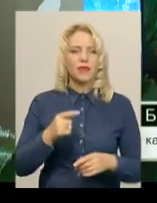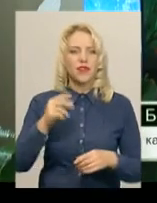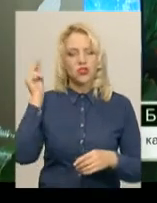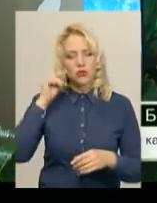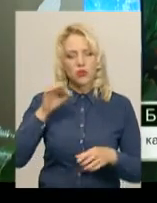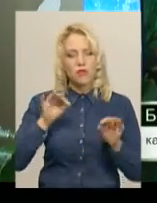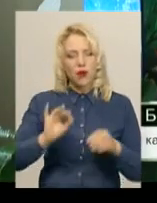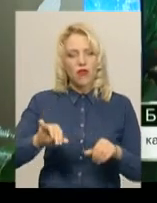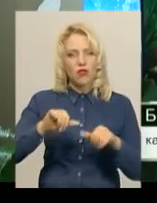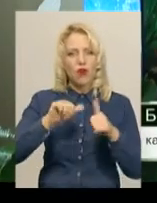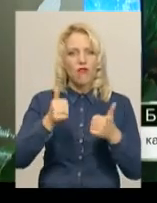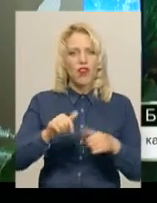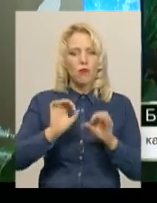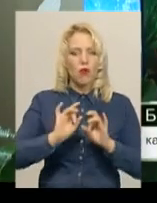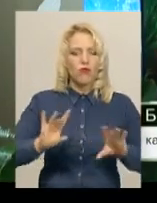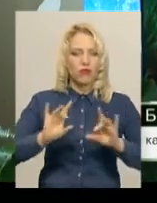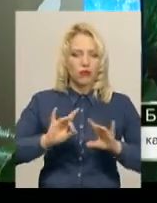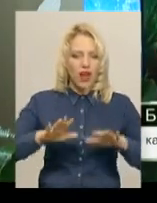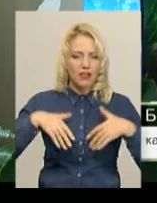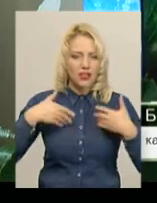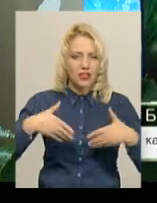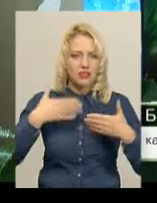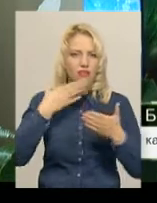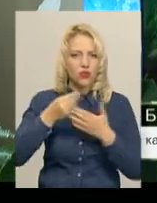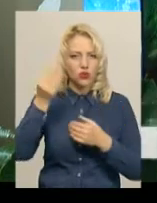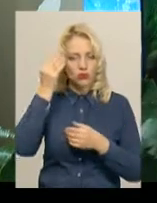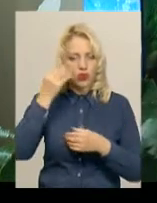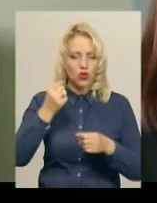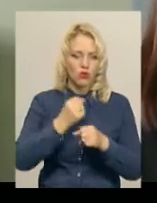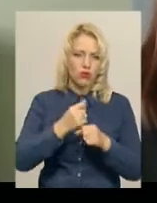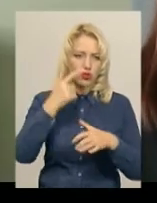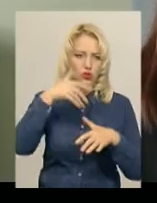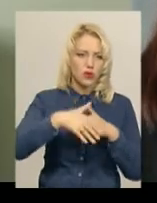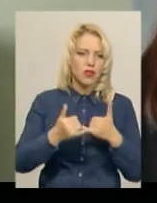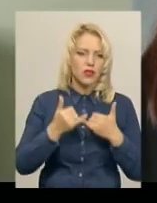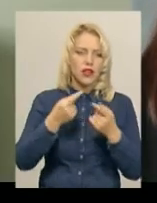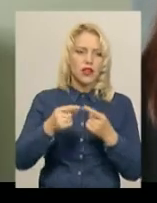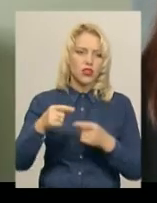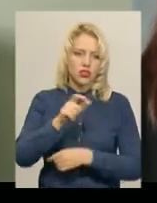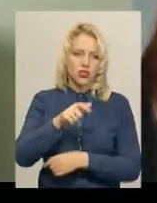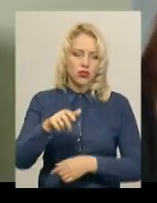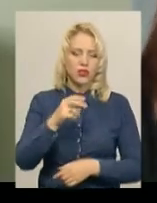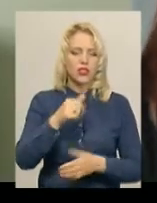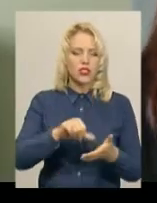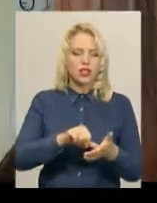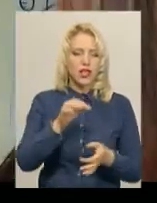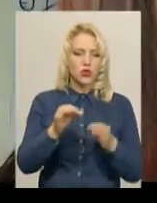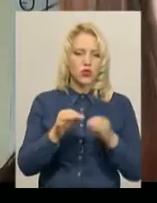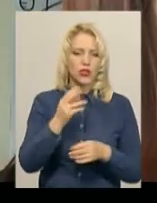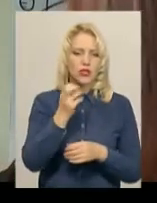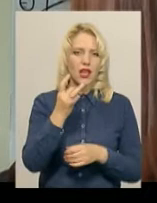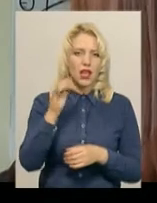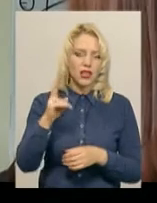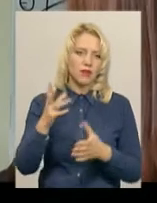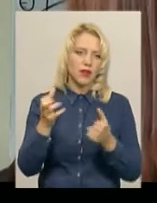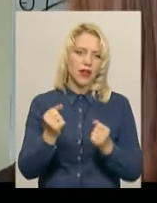свої думки, вчимося правильно їх висловлювати, робити їх зрозумілими для інших. Член журі Юлія Царик третій рік поспіль бере участь